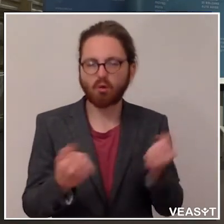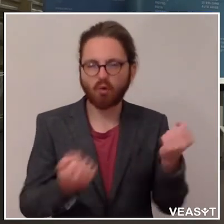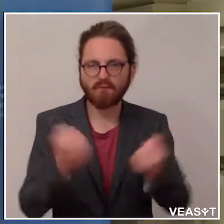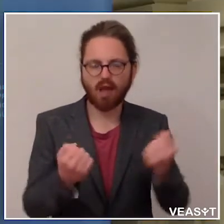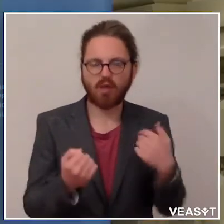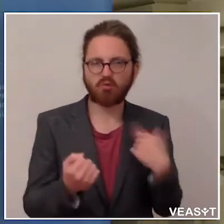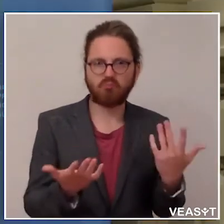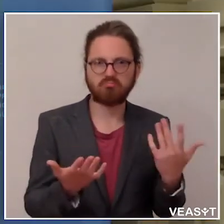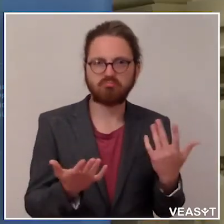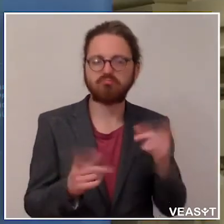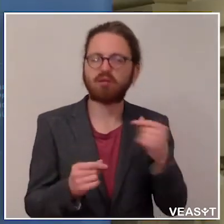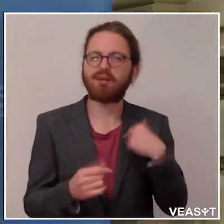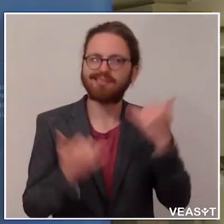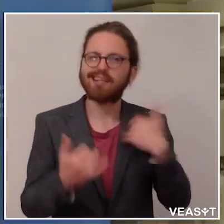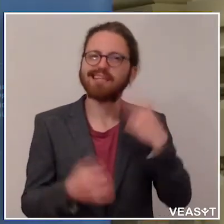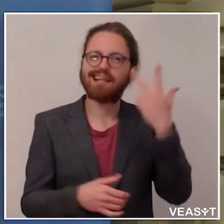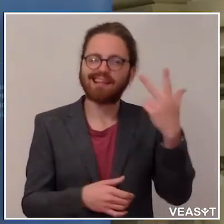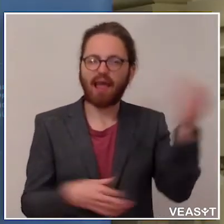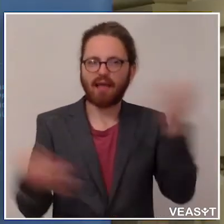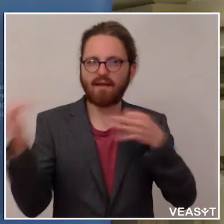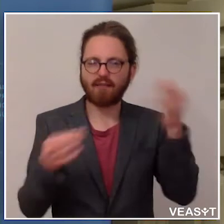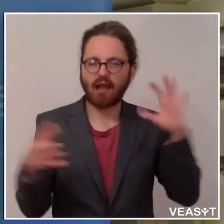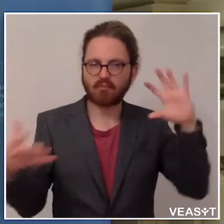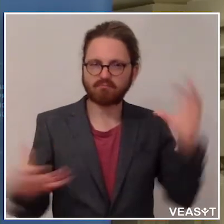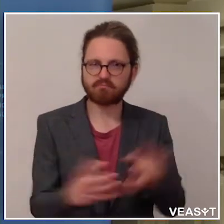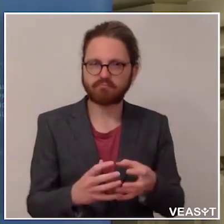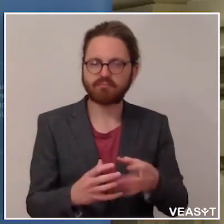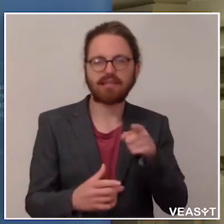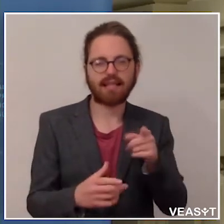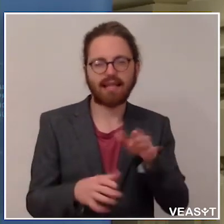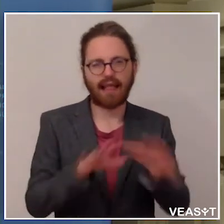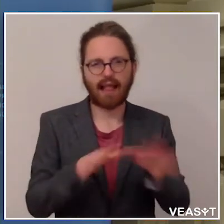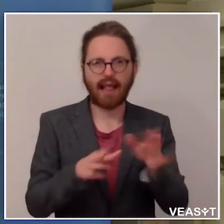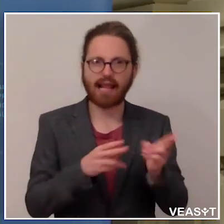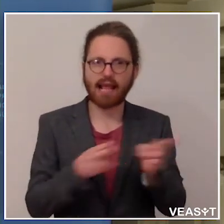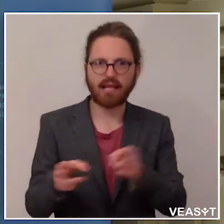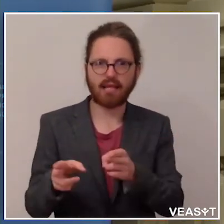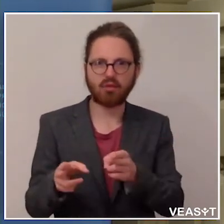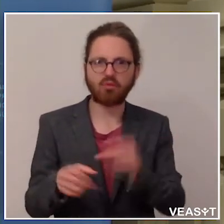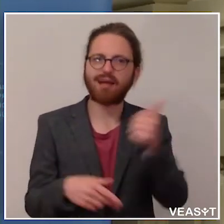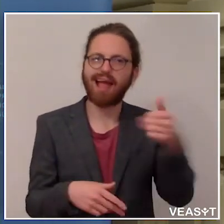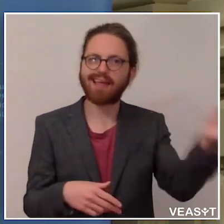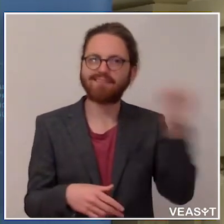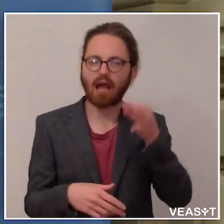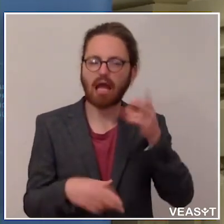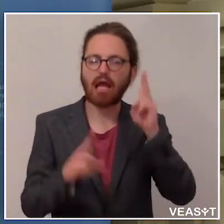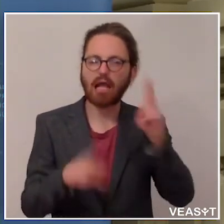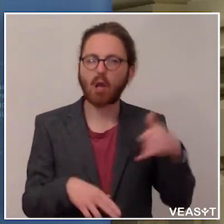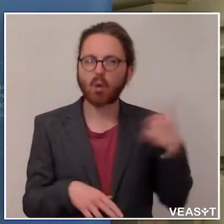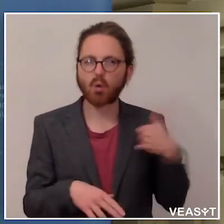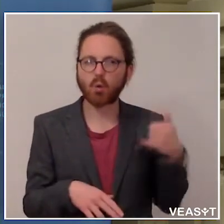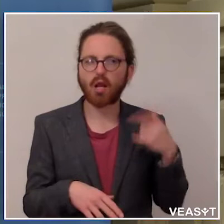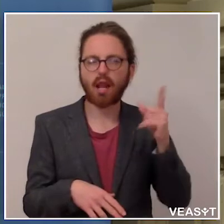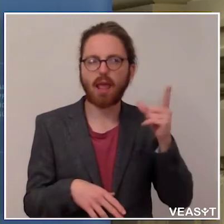Ich fasse drei Fragen zusammen, die in die ähnliche Richtung zielen. Eine Frage ist, dürfen sich Jugendliche, vor allem Minderjährige,